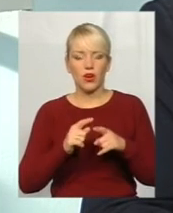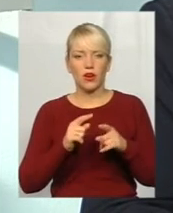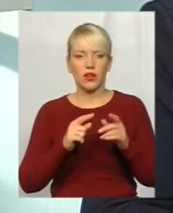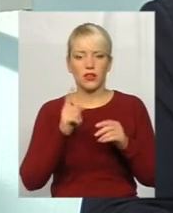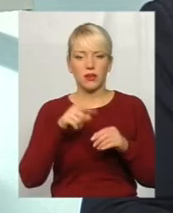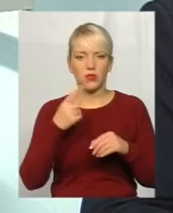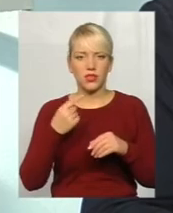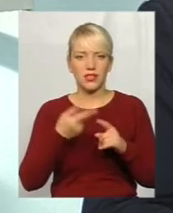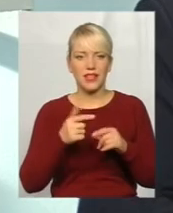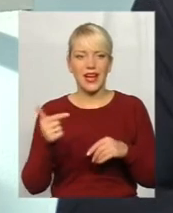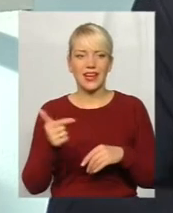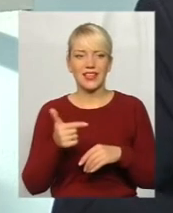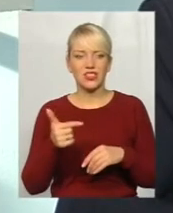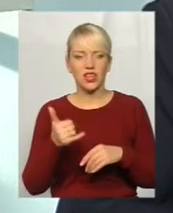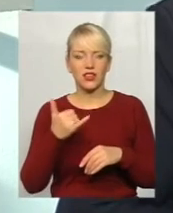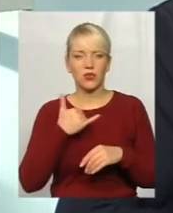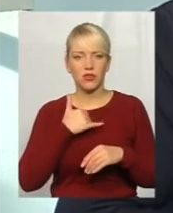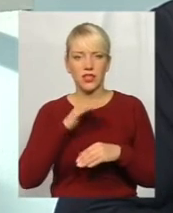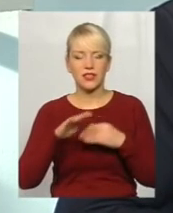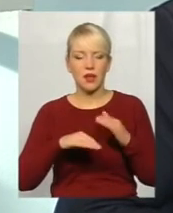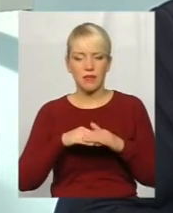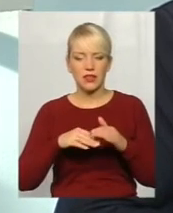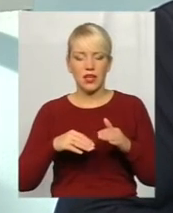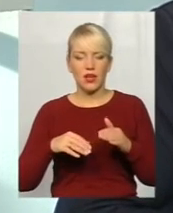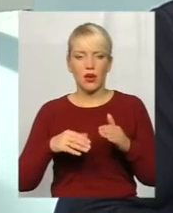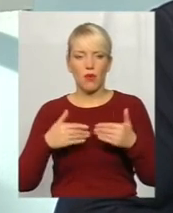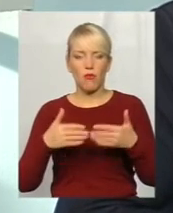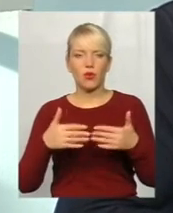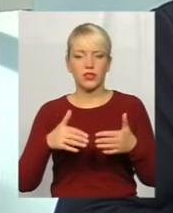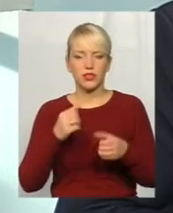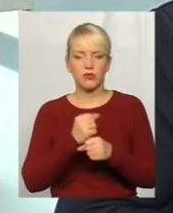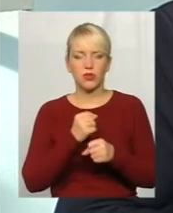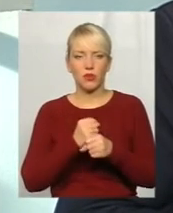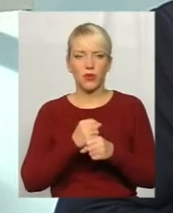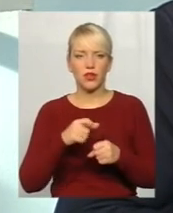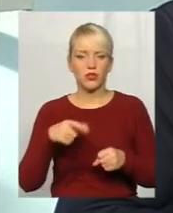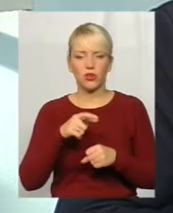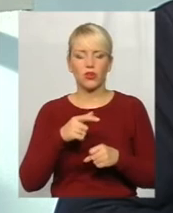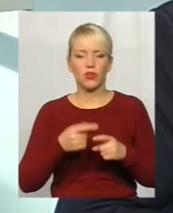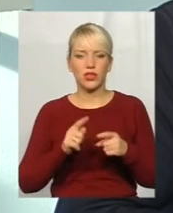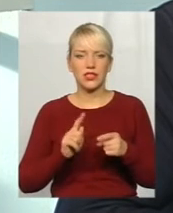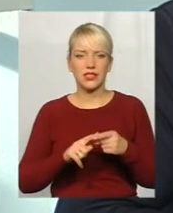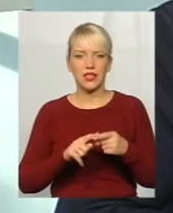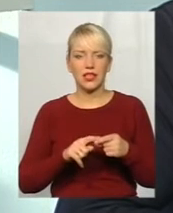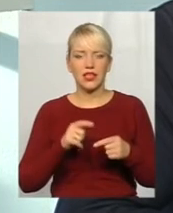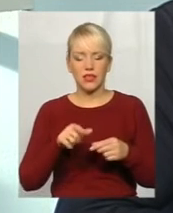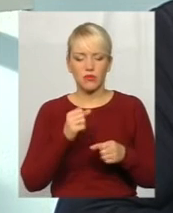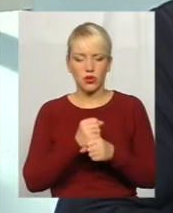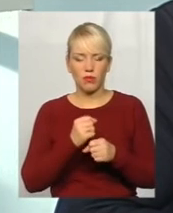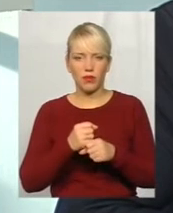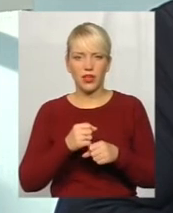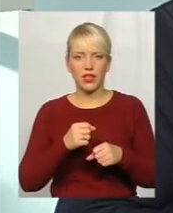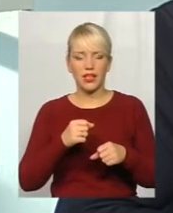тут під'їздом зробили дорогу. Там, діти виходять, всі ми виходимо, і там проїжджу час зробили.